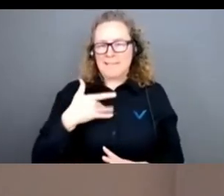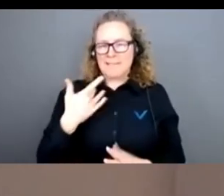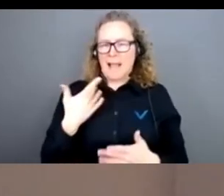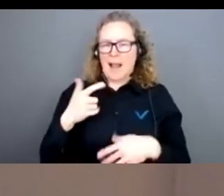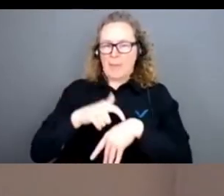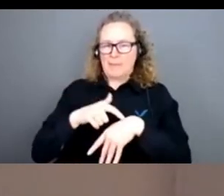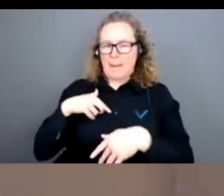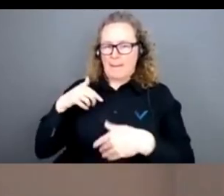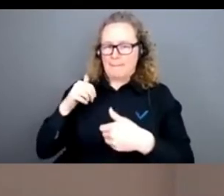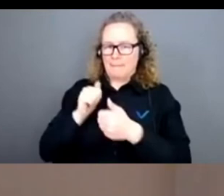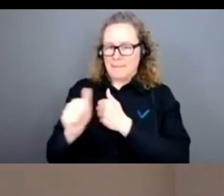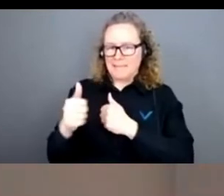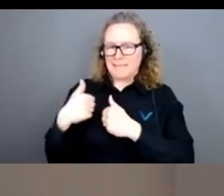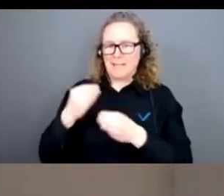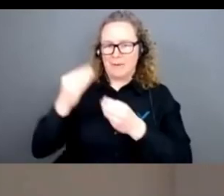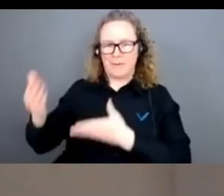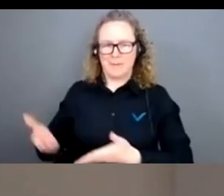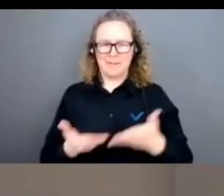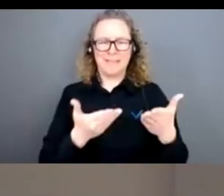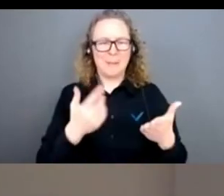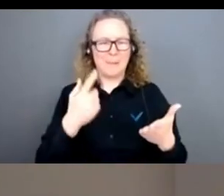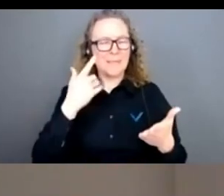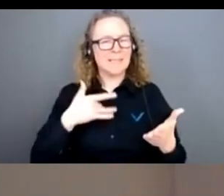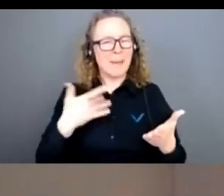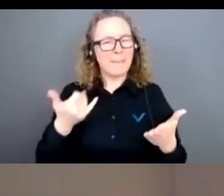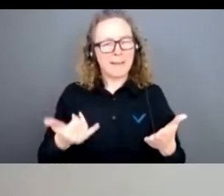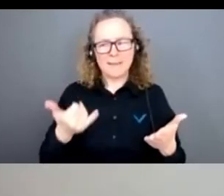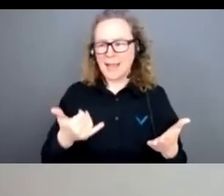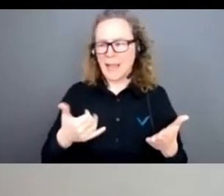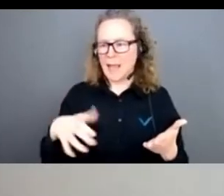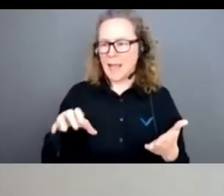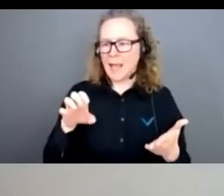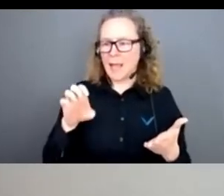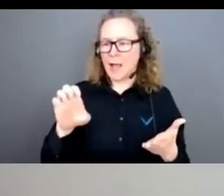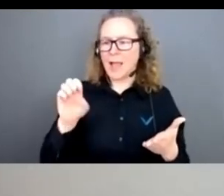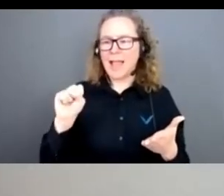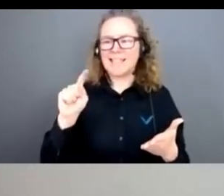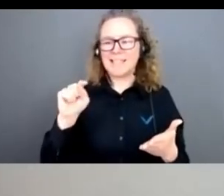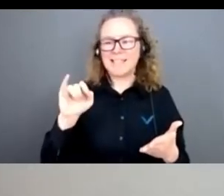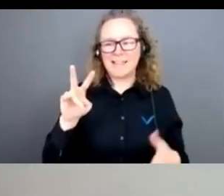Je laisse la parole ensuite à Estiva, il me semble. Oui, merci.